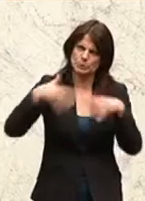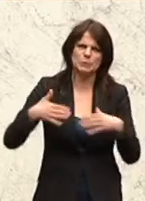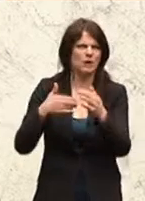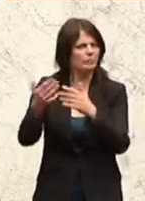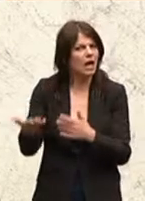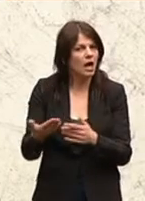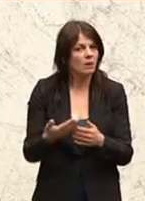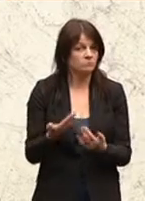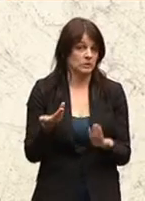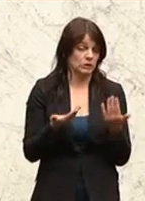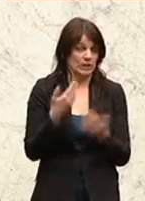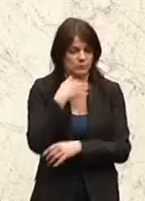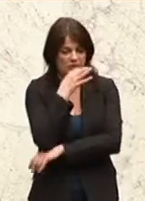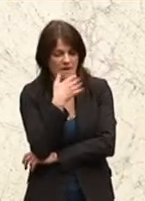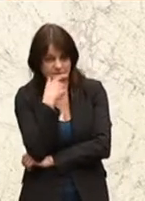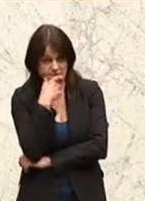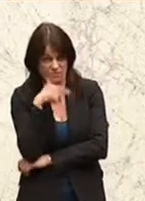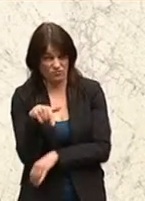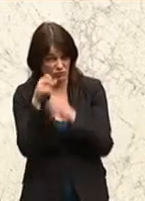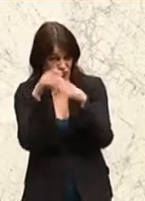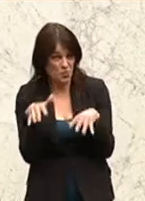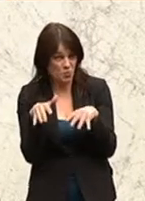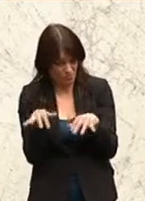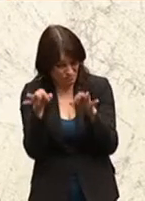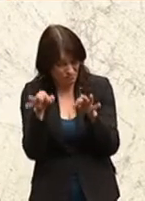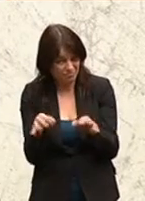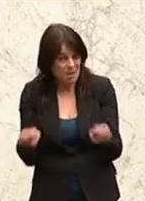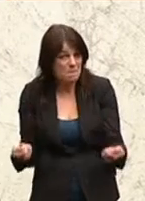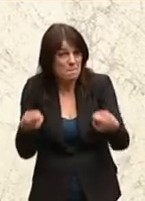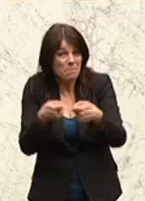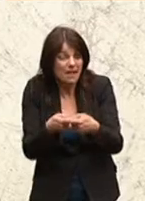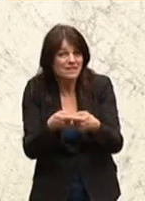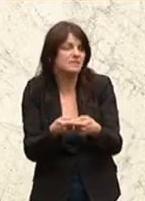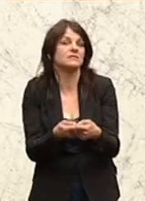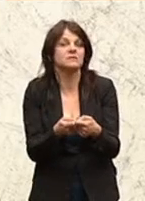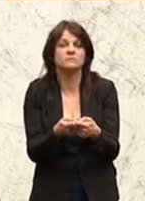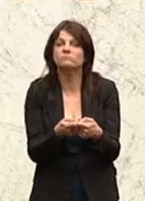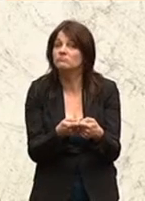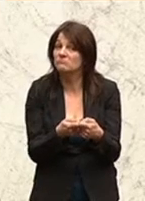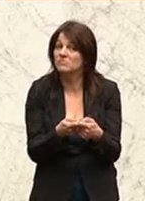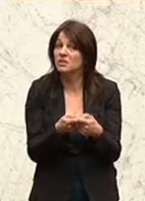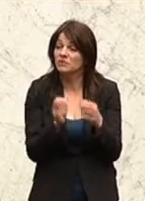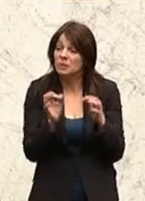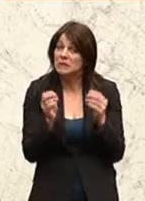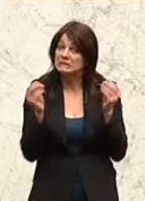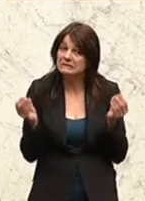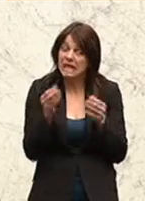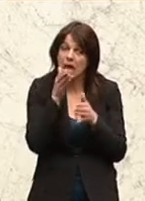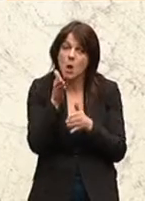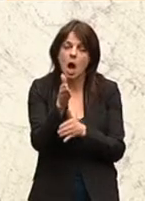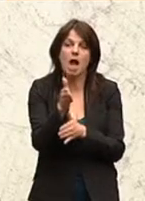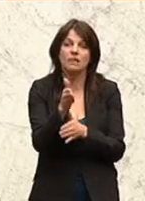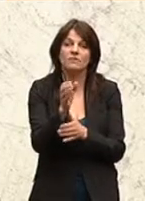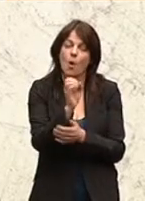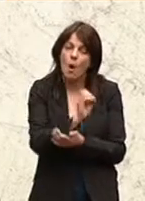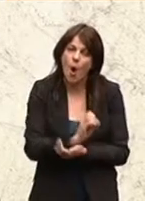und stellen wir vielleicht die Frage, ob diese Struktur tatsächlich geeignet ist für eine sachlich orientierte, eine